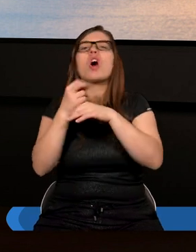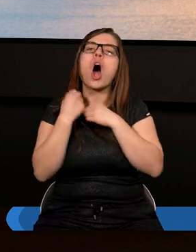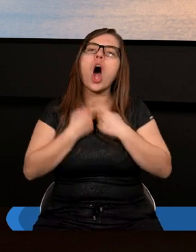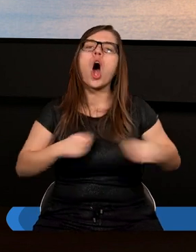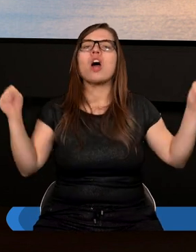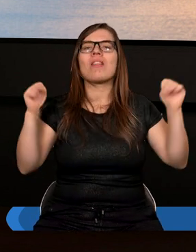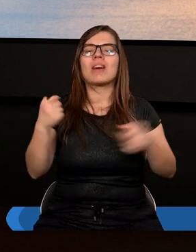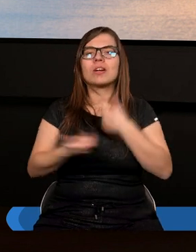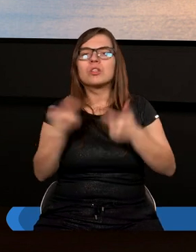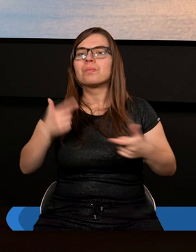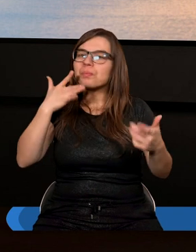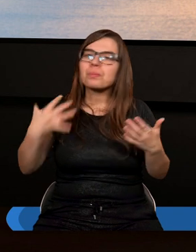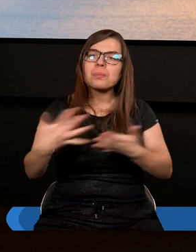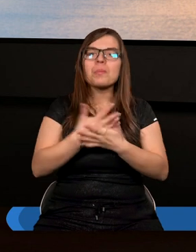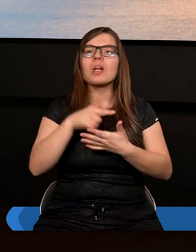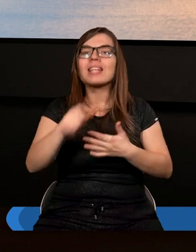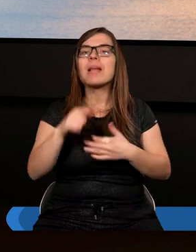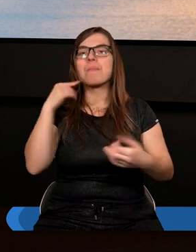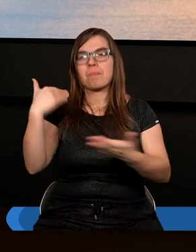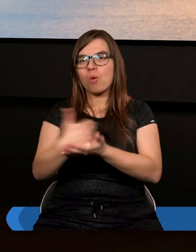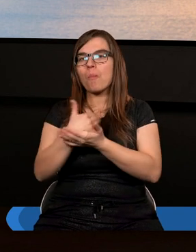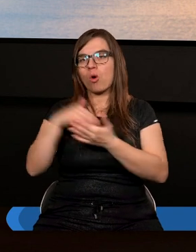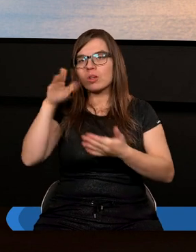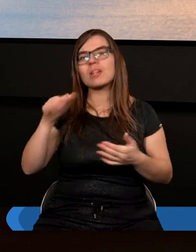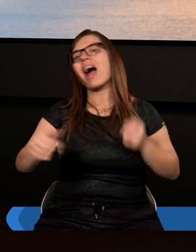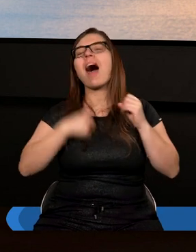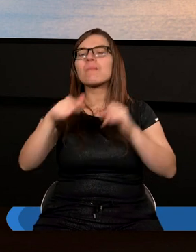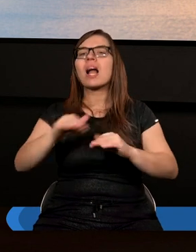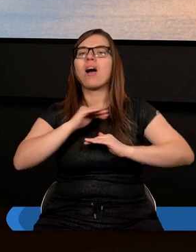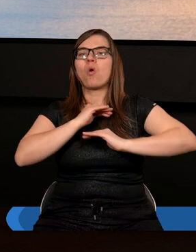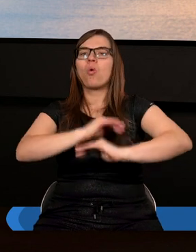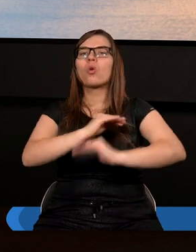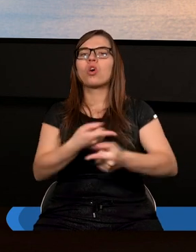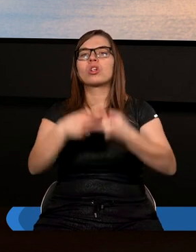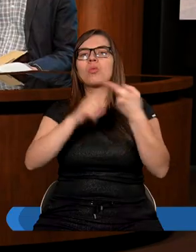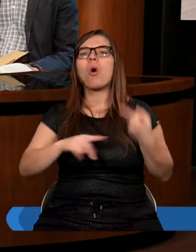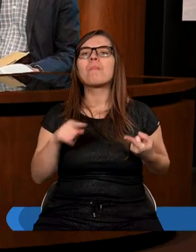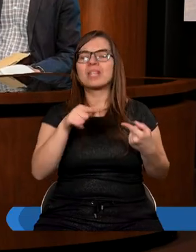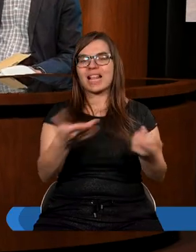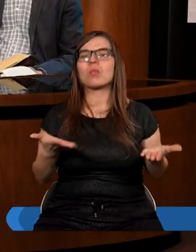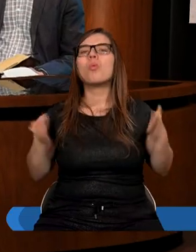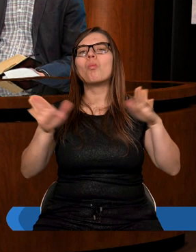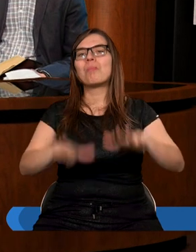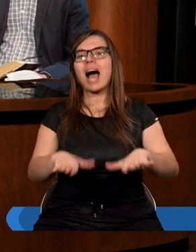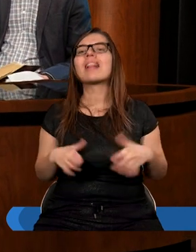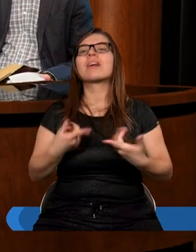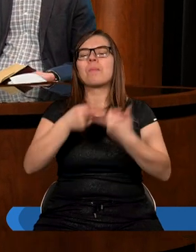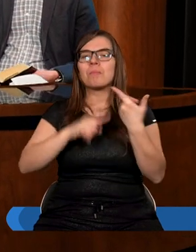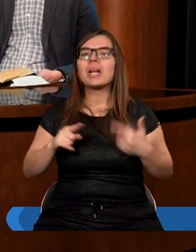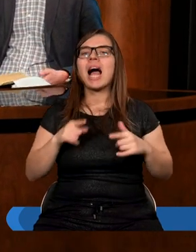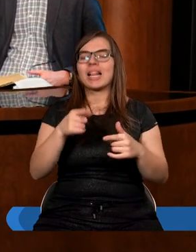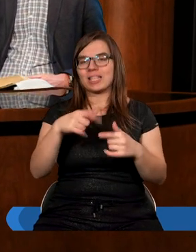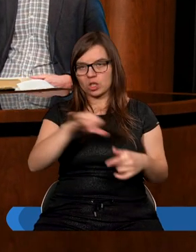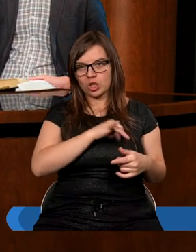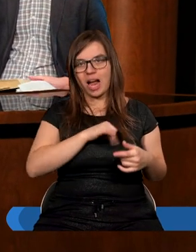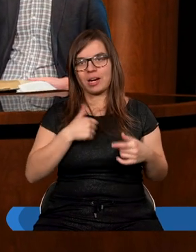przyjść i skorzystać z Bożej pomocy, aby ta pomoc uchroniła nas przed upadkiem, uchroniła nas przed